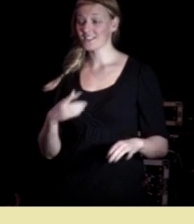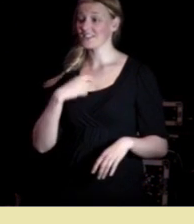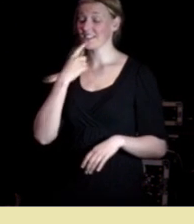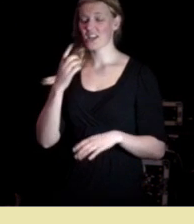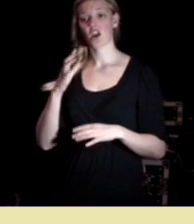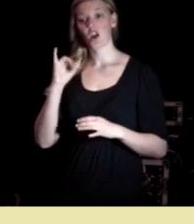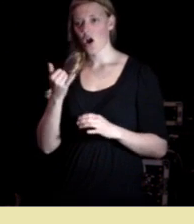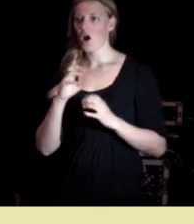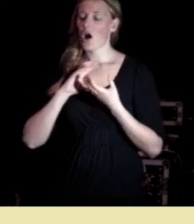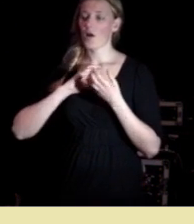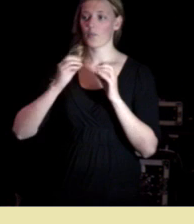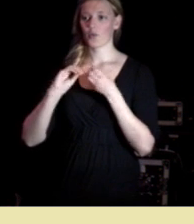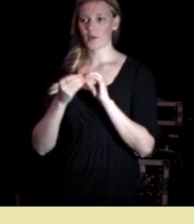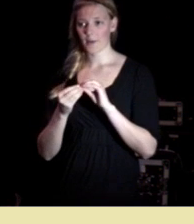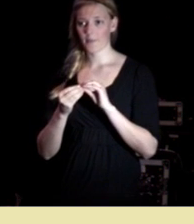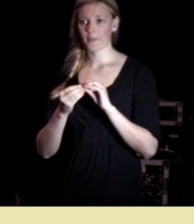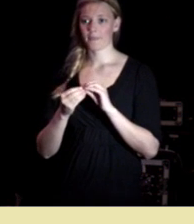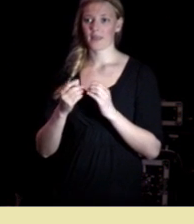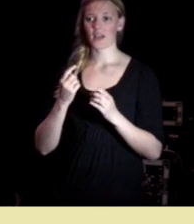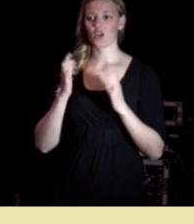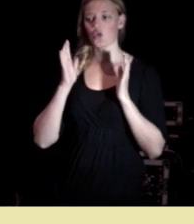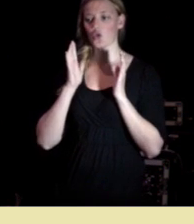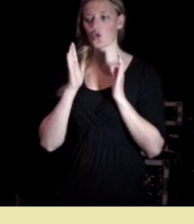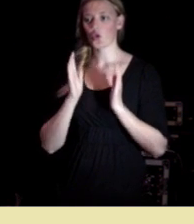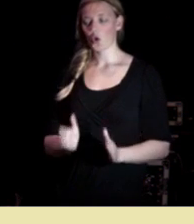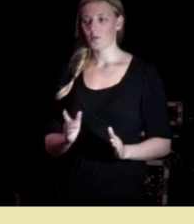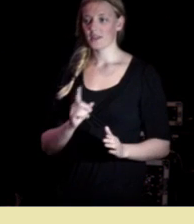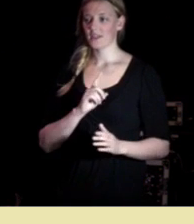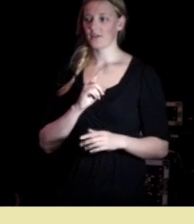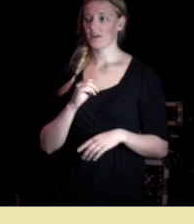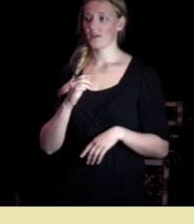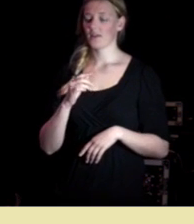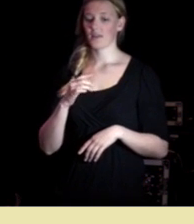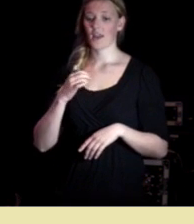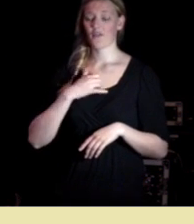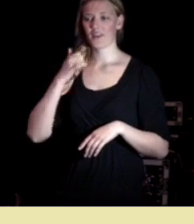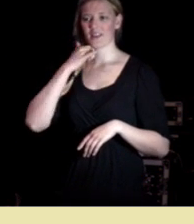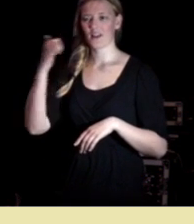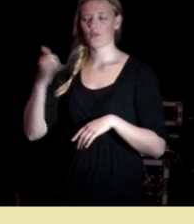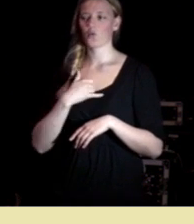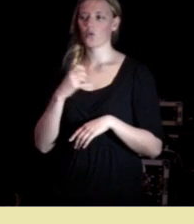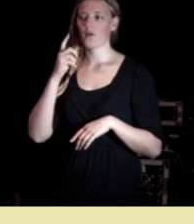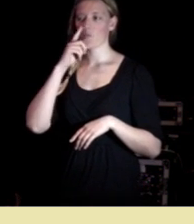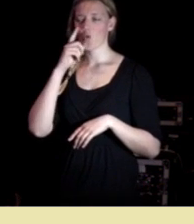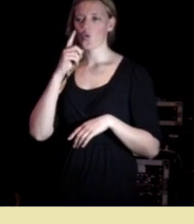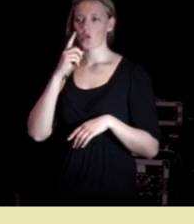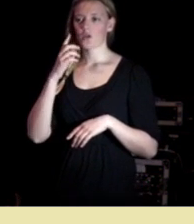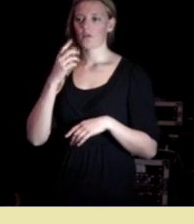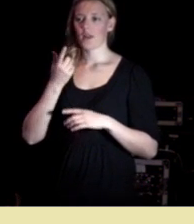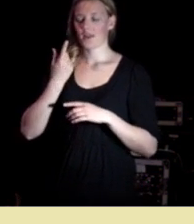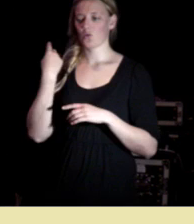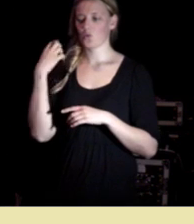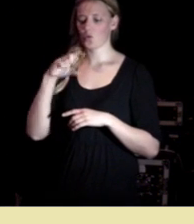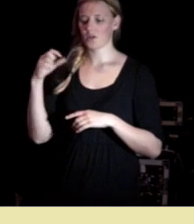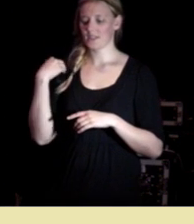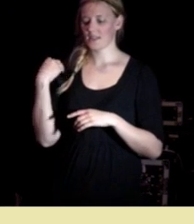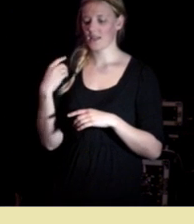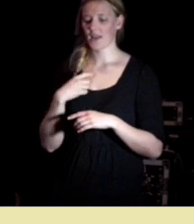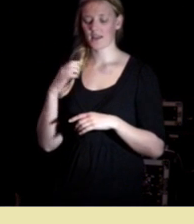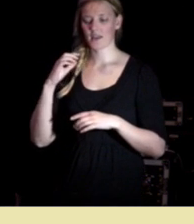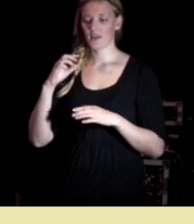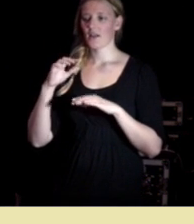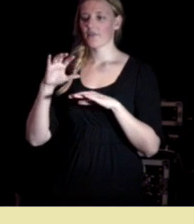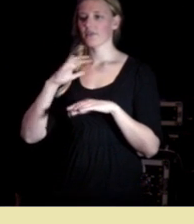dilemma når det normative er sykt jeg fikk en telefon for en uke siden fra en mor min datter går på en NTNU hun gjør det veldig bra i fleste